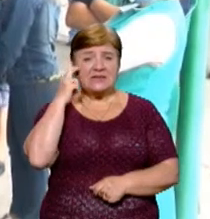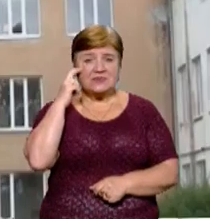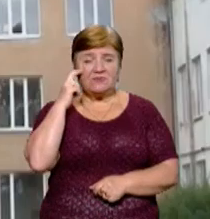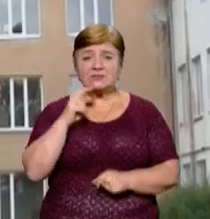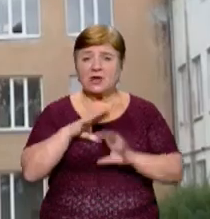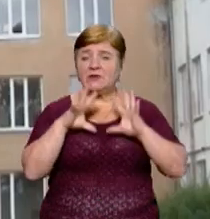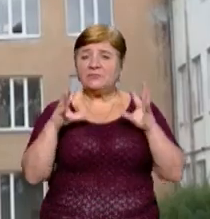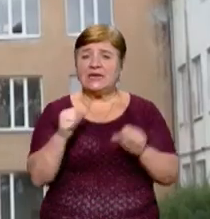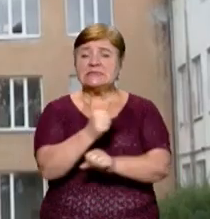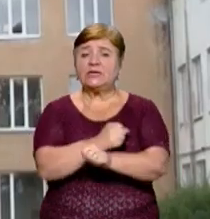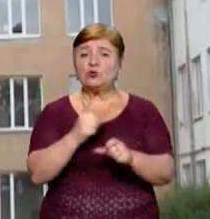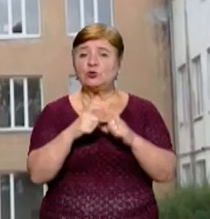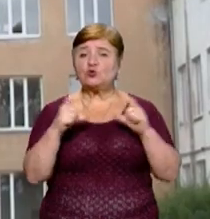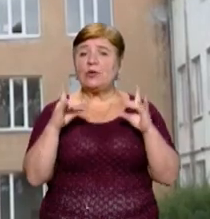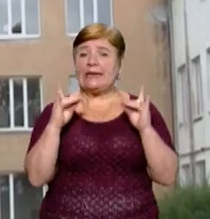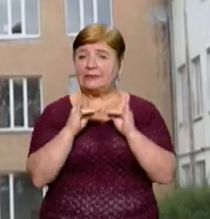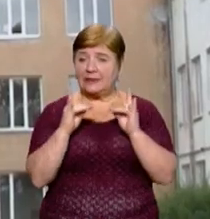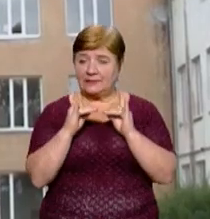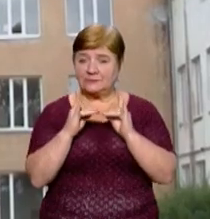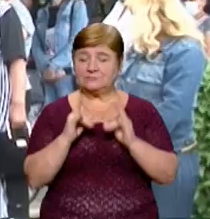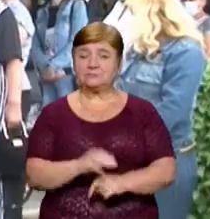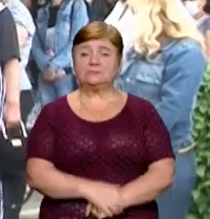загальноосвітньої санаторної школи-інтернату.